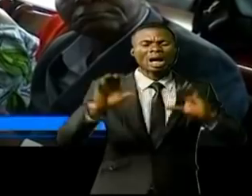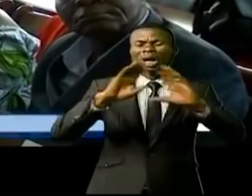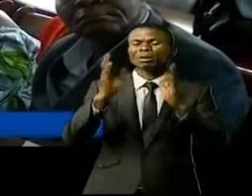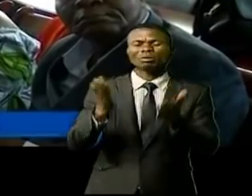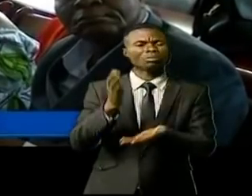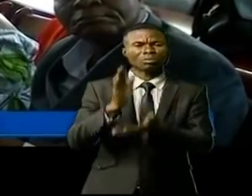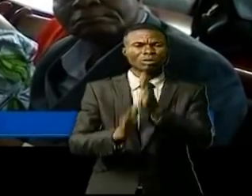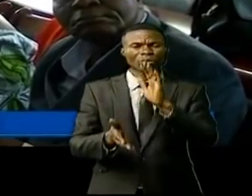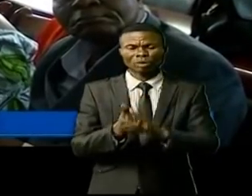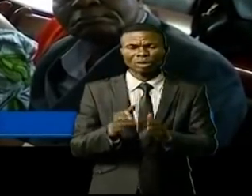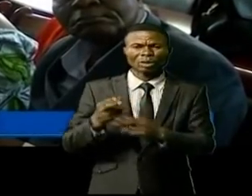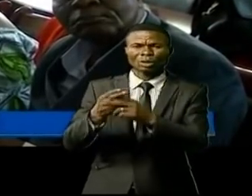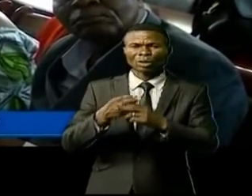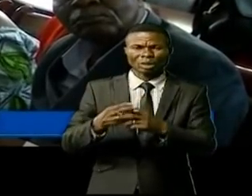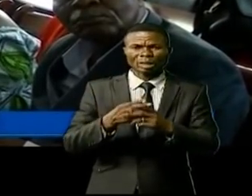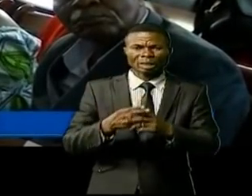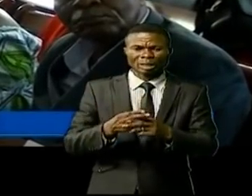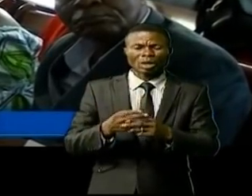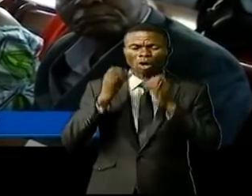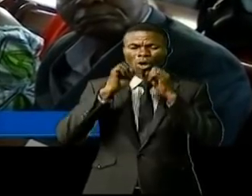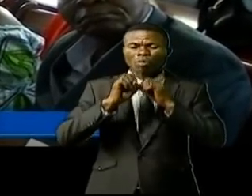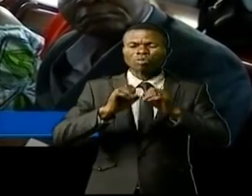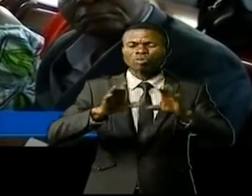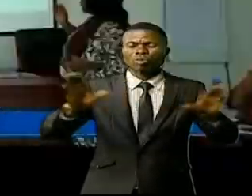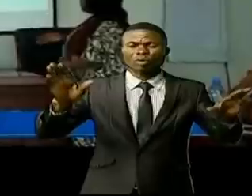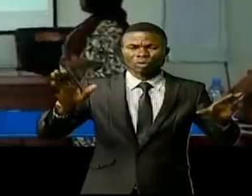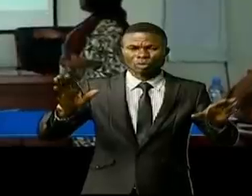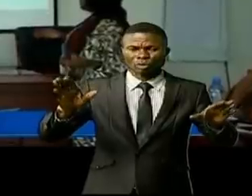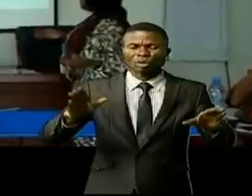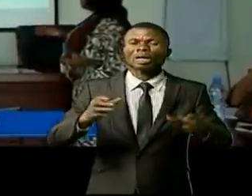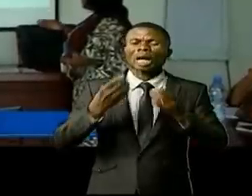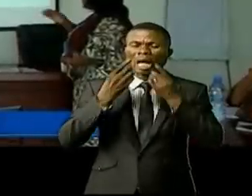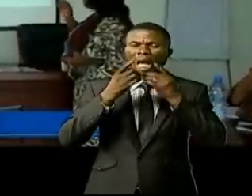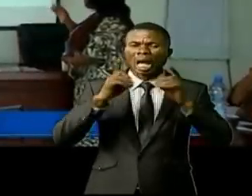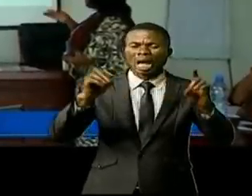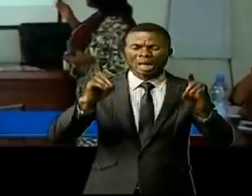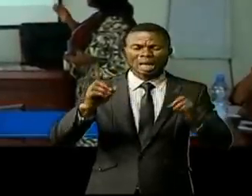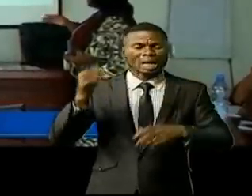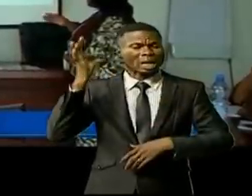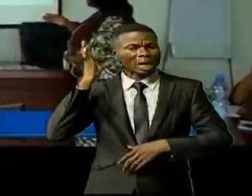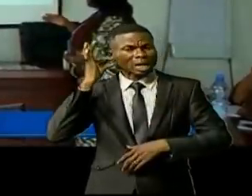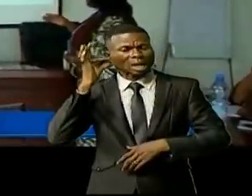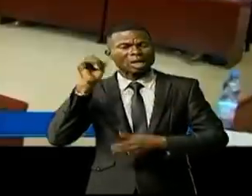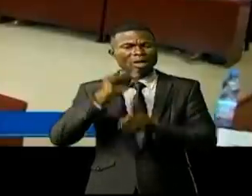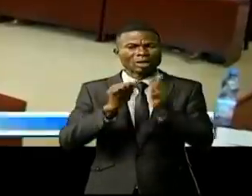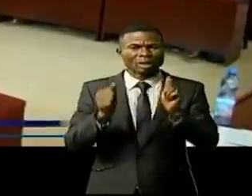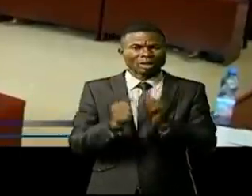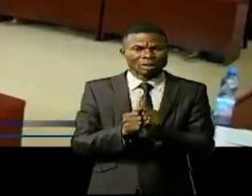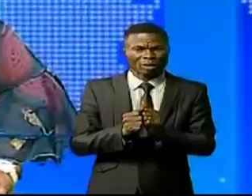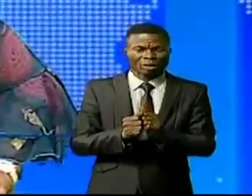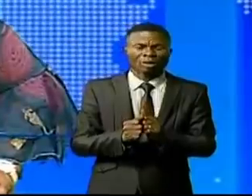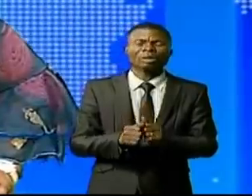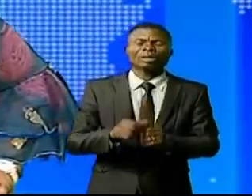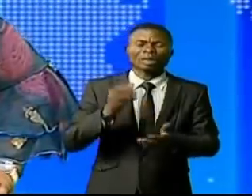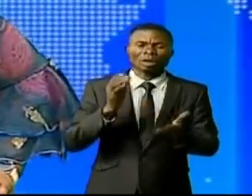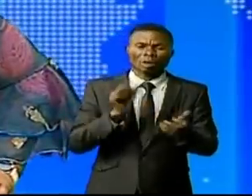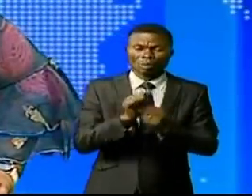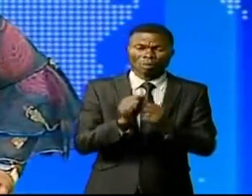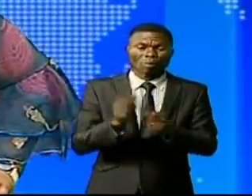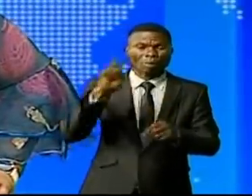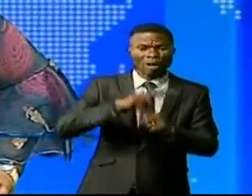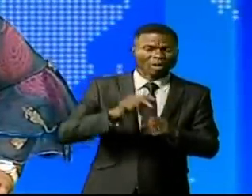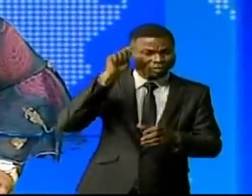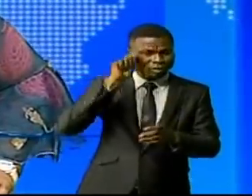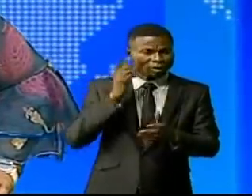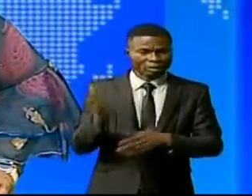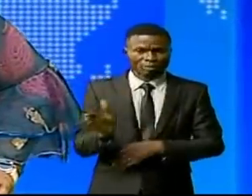et d'assurer une large vulgarisation de la déclaration des Kampala sur les VESBG. En